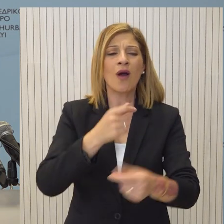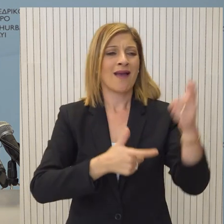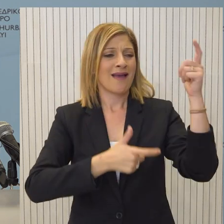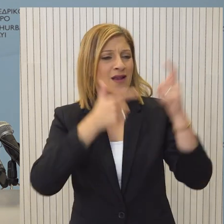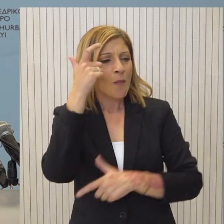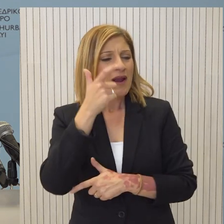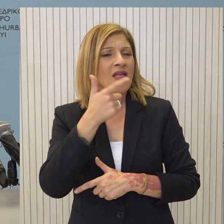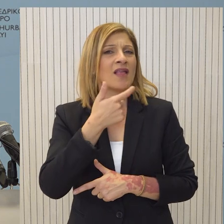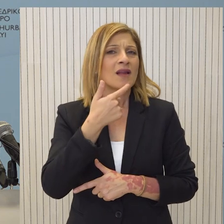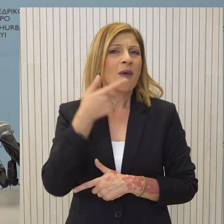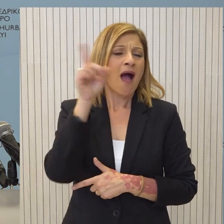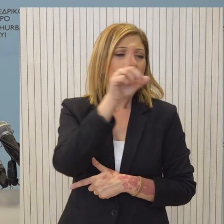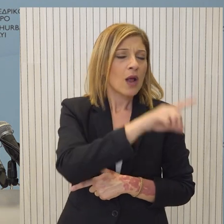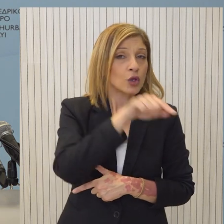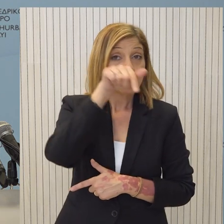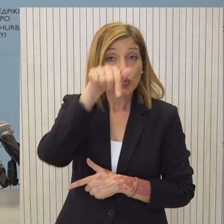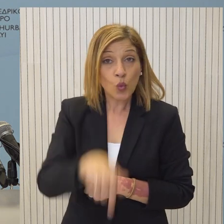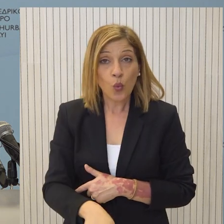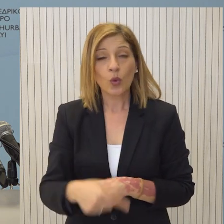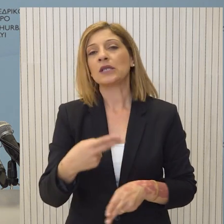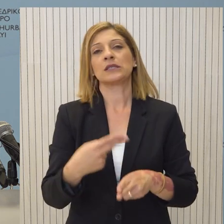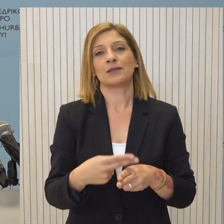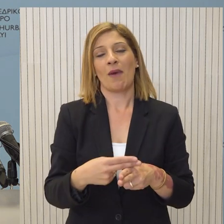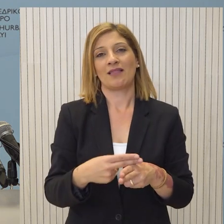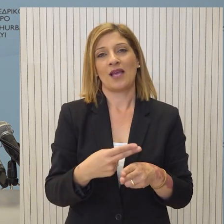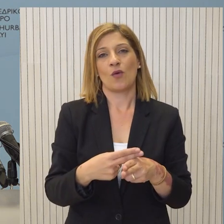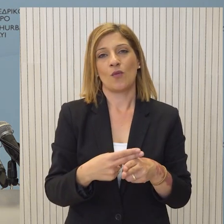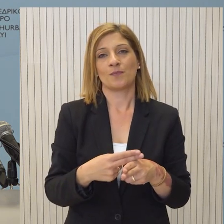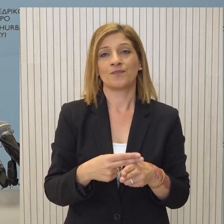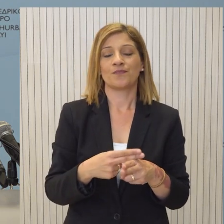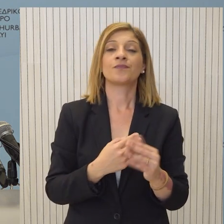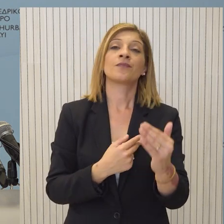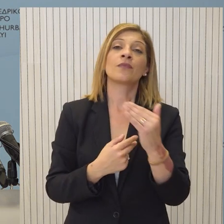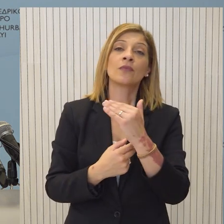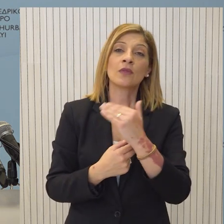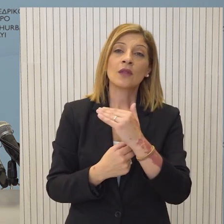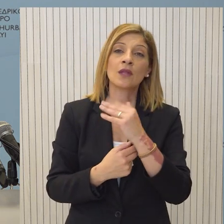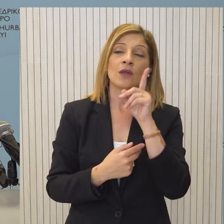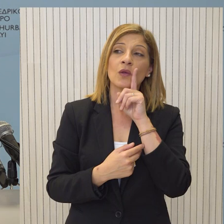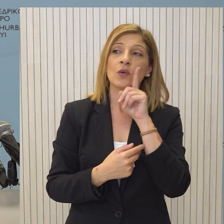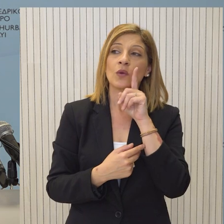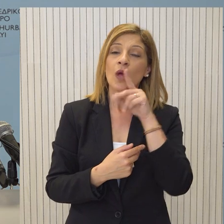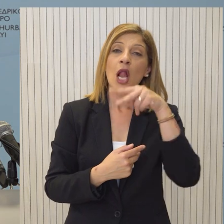Γραμματέα. Σήμερα βρισκόμαστε ενώπιον μιας σημαντικής εξέλιξης ως προς τις προσπάθειες για πανέναρξη των διαπραγματεύσεων.